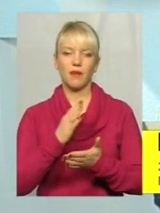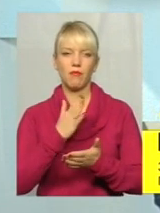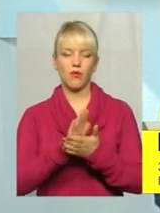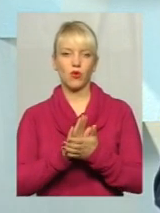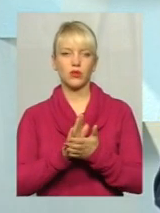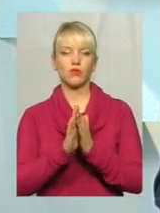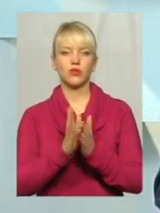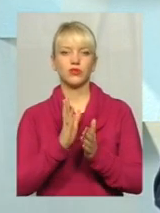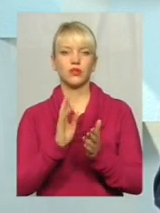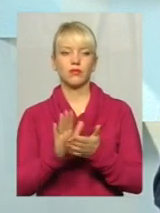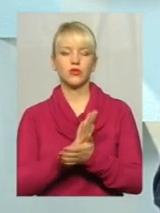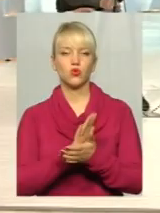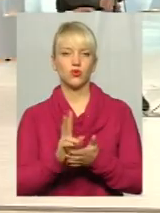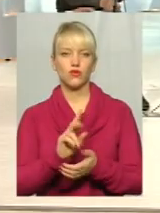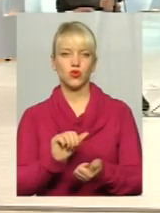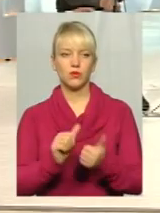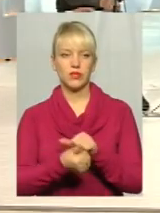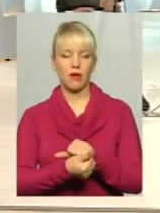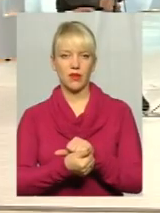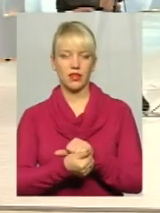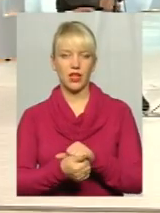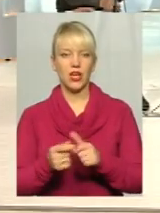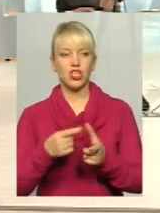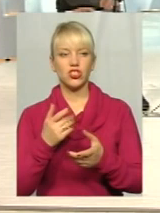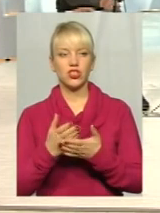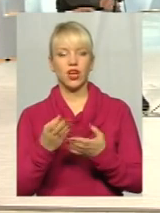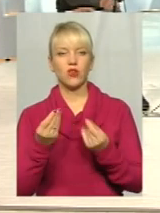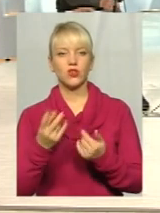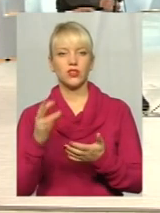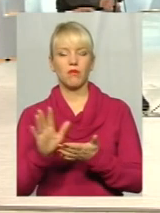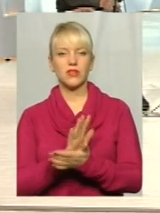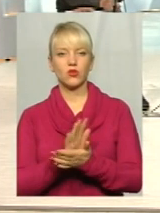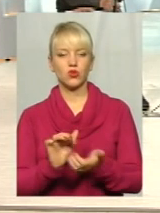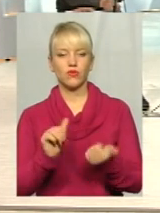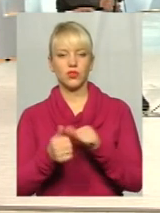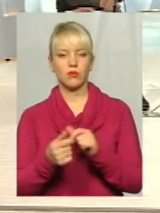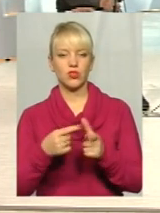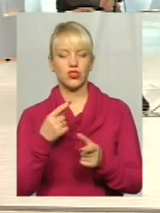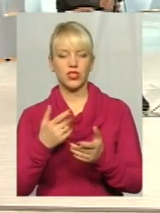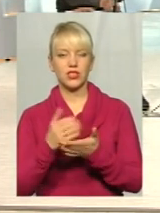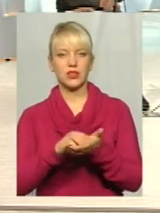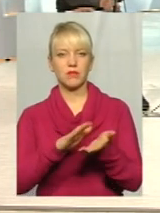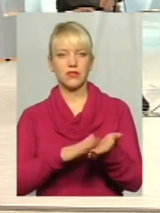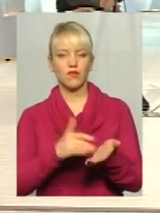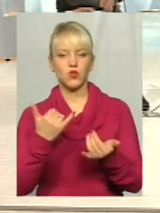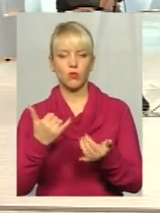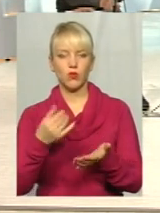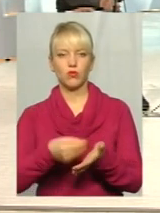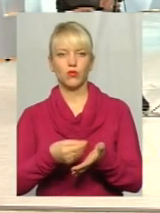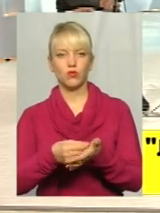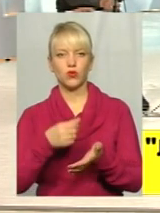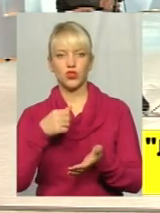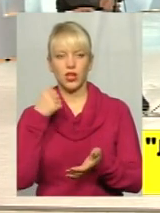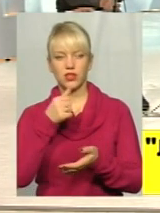гроші на заміну безкоштовно? Чи закладені вони в цьому році в бюджеті? Чи плануються в проєкті на наступний рік?